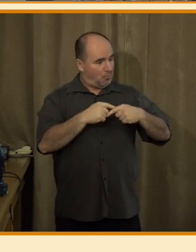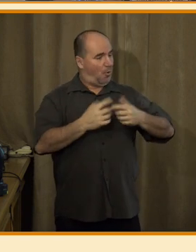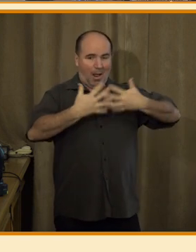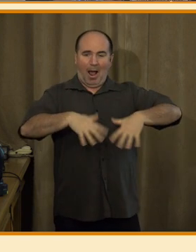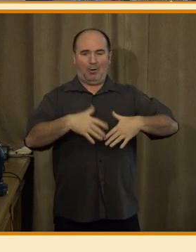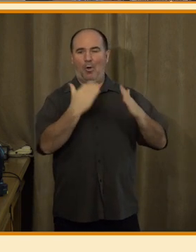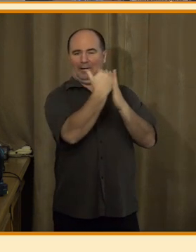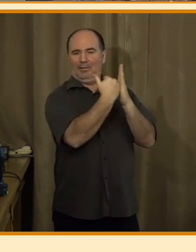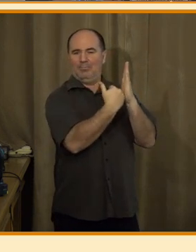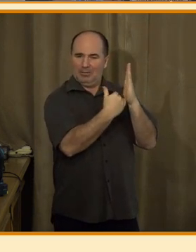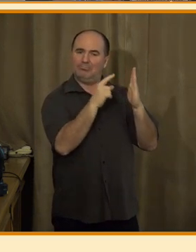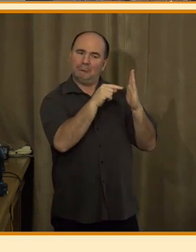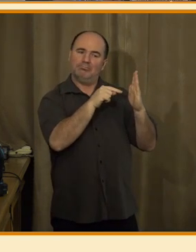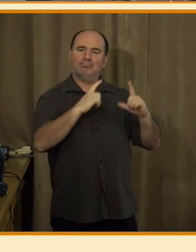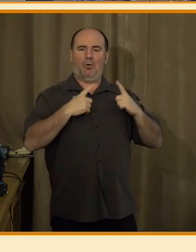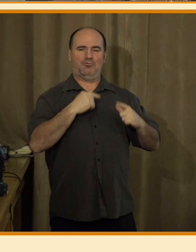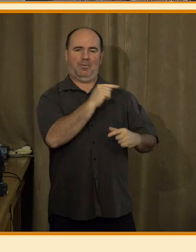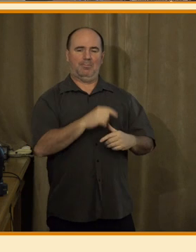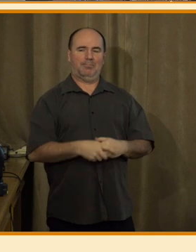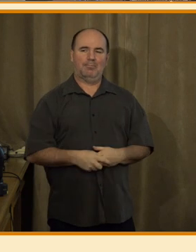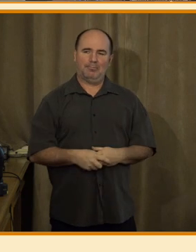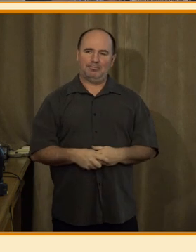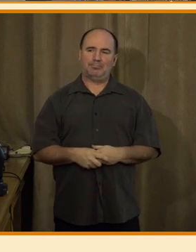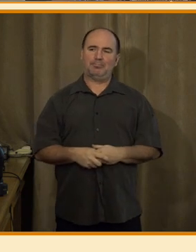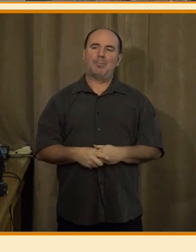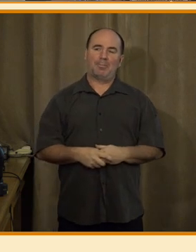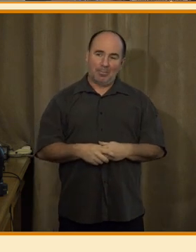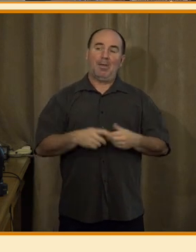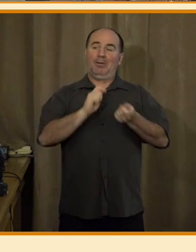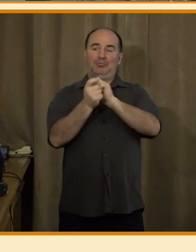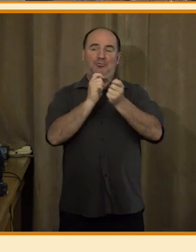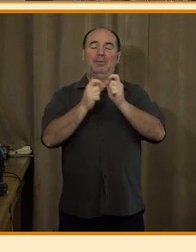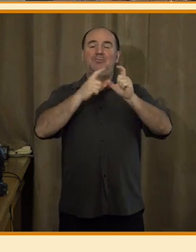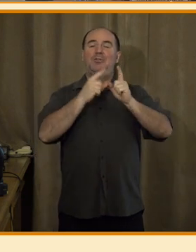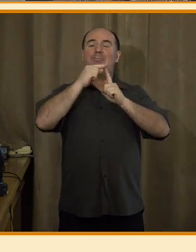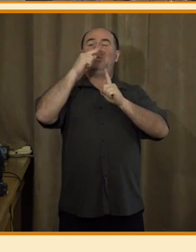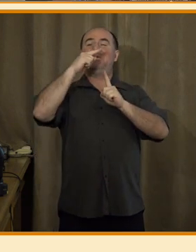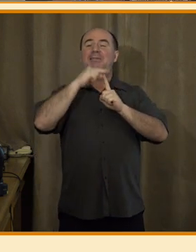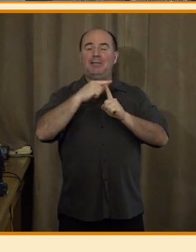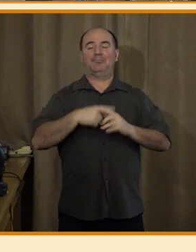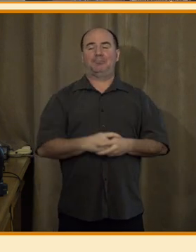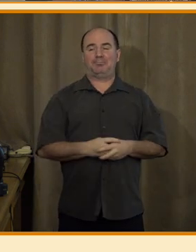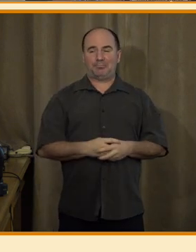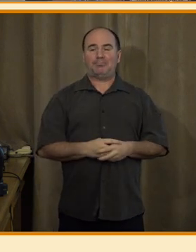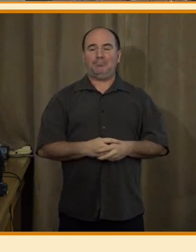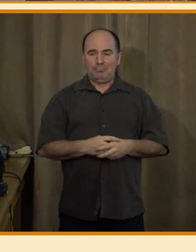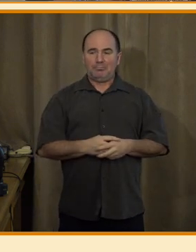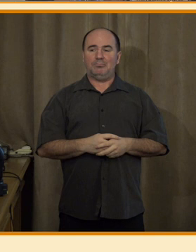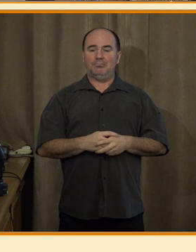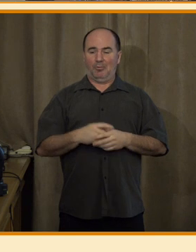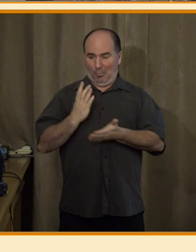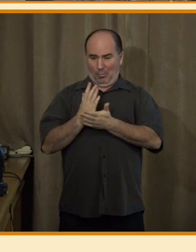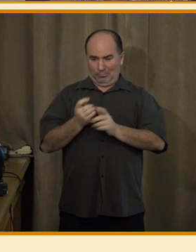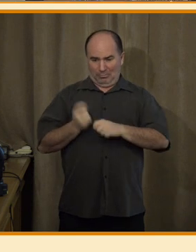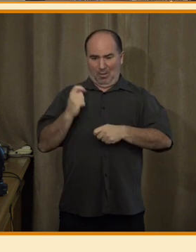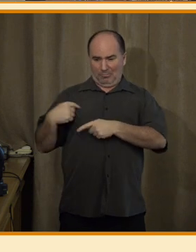jít dál, abychom se dostali k tomu chatu GPT, abych příliš nezdržovala. Samozřejmě, že nástup chatu GPT, respektive jeho